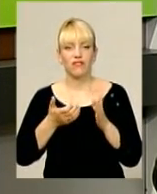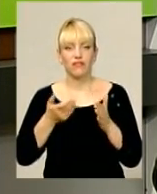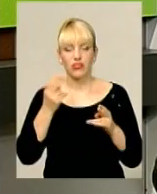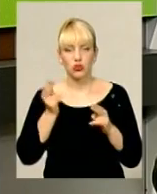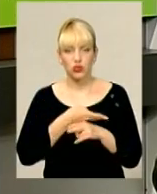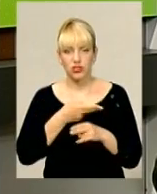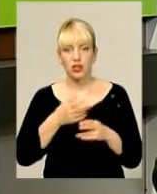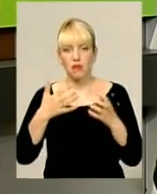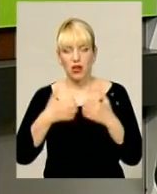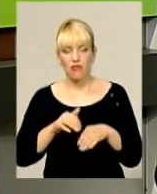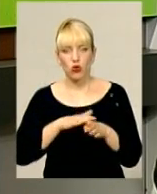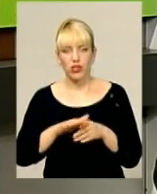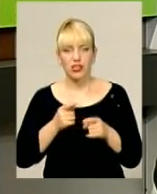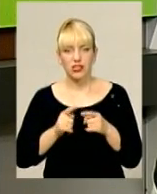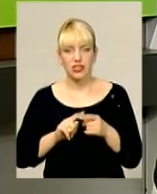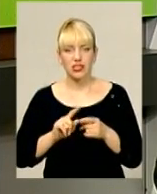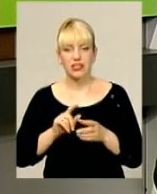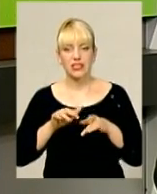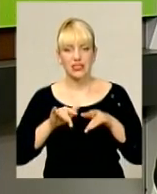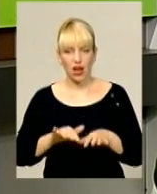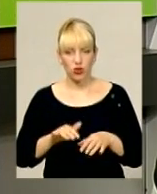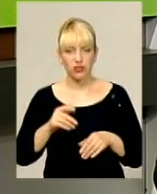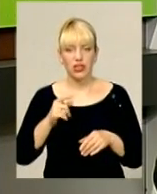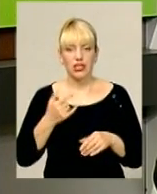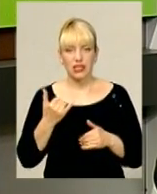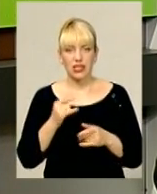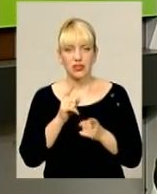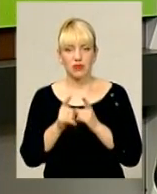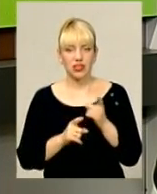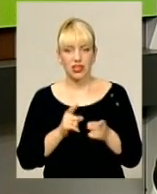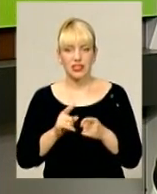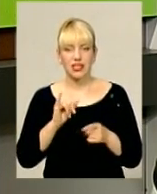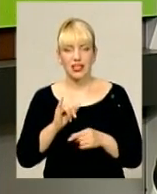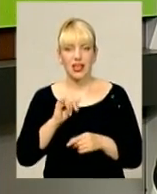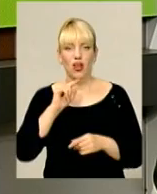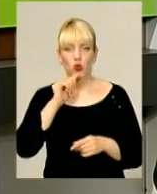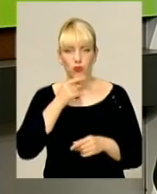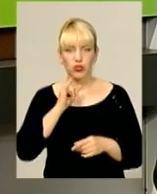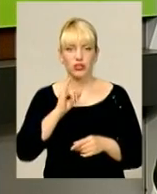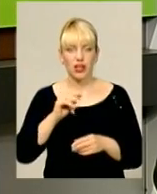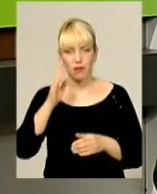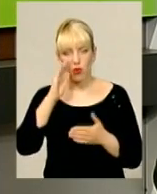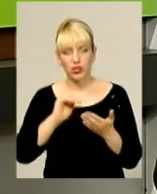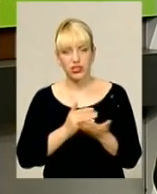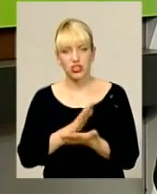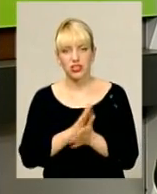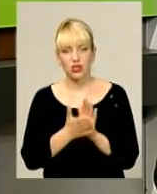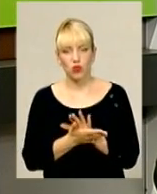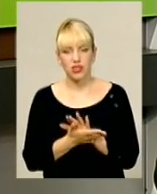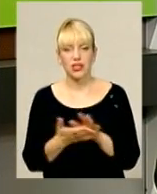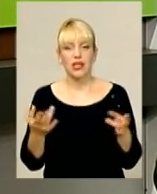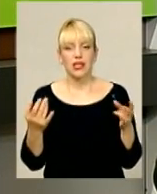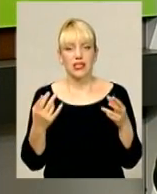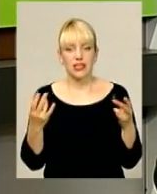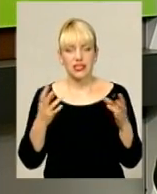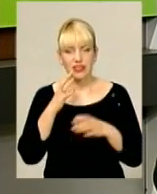заходів. Зараз ми бачимо, що змінилась і економічна ситуація, і політична ситуація, і світ,